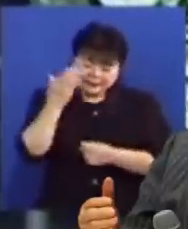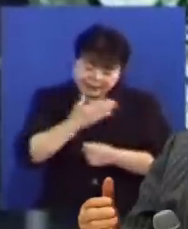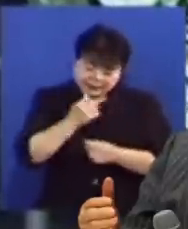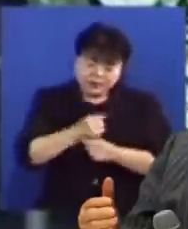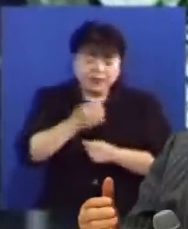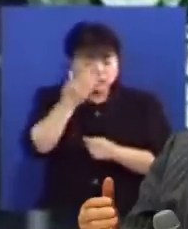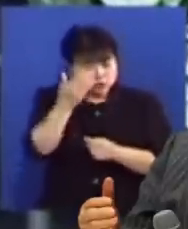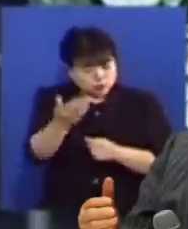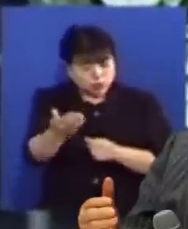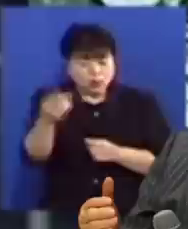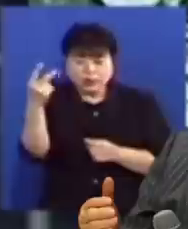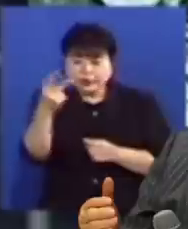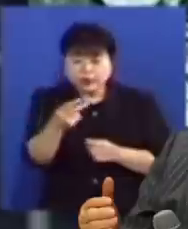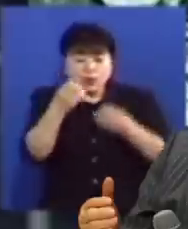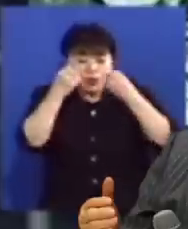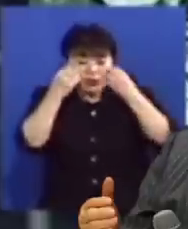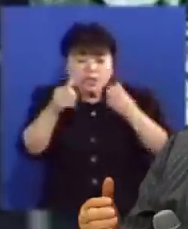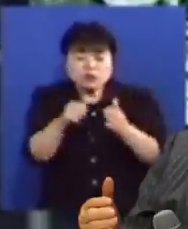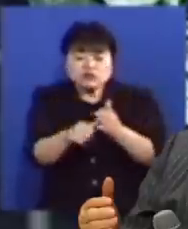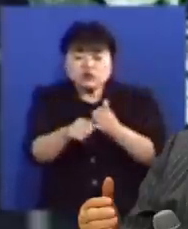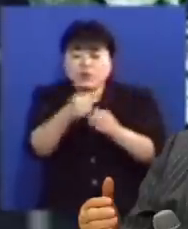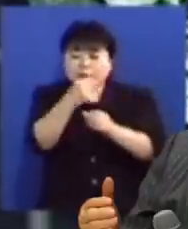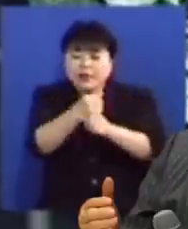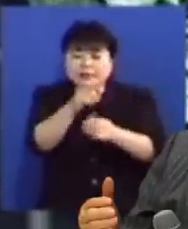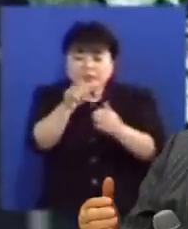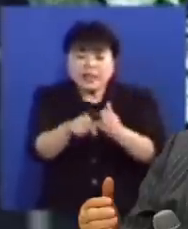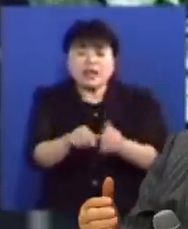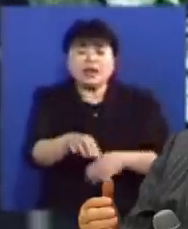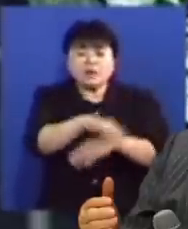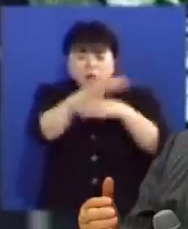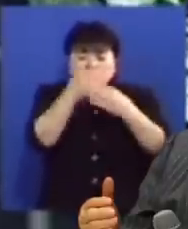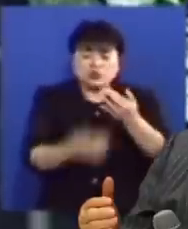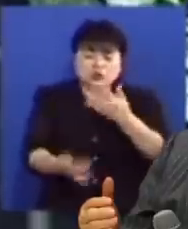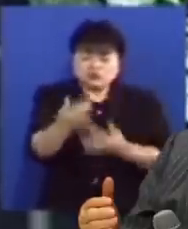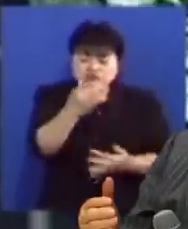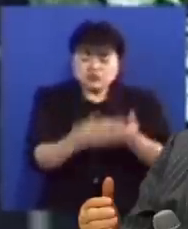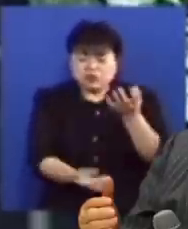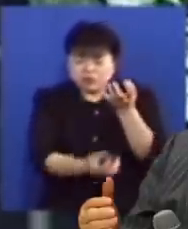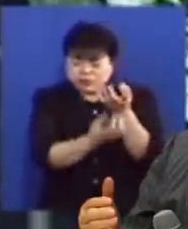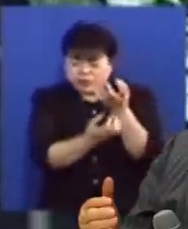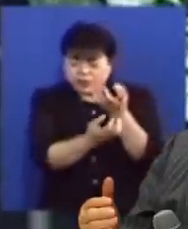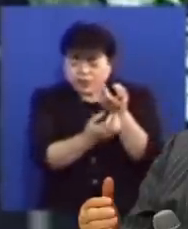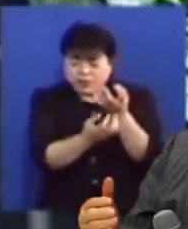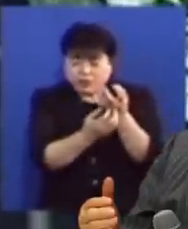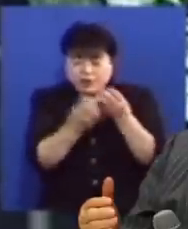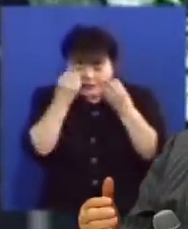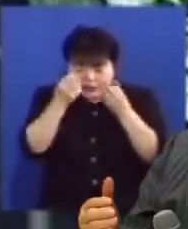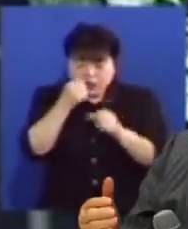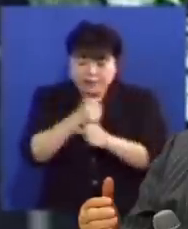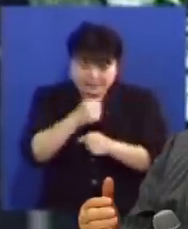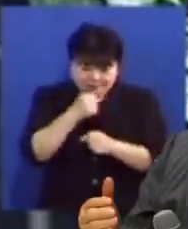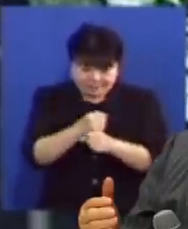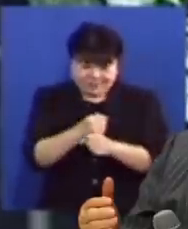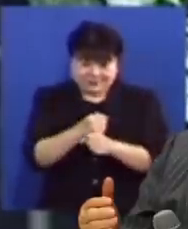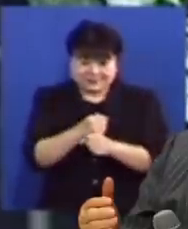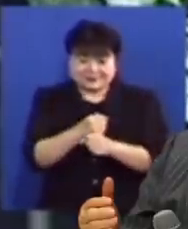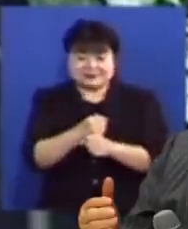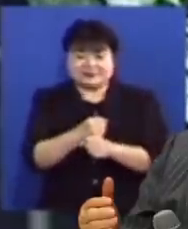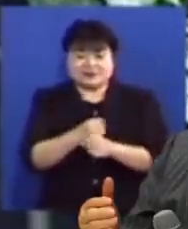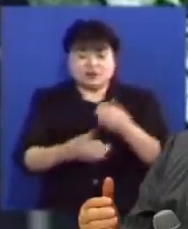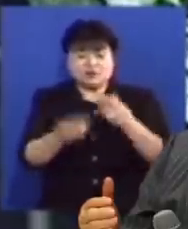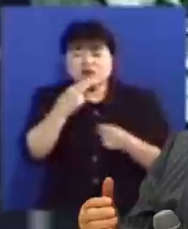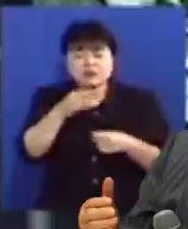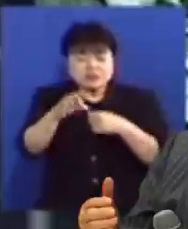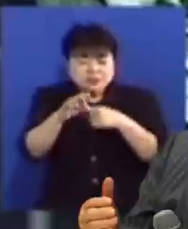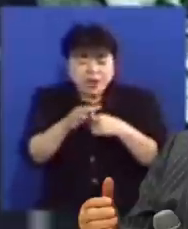하시고 또 새로운 물건을 만들 때 모두 다 불로서 녹여서 새로운 물건을 만들지 불이